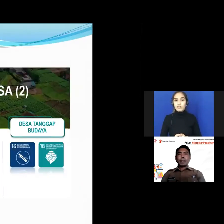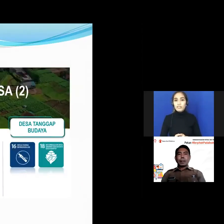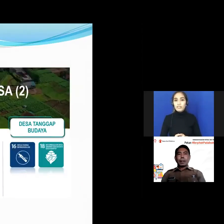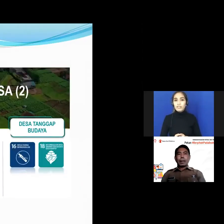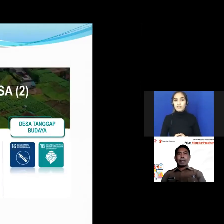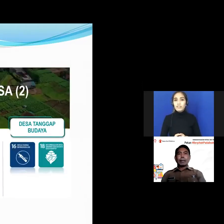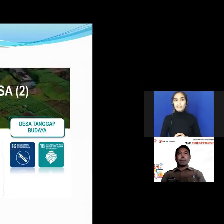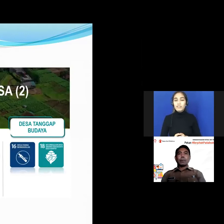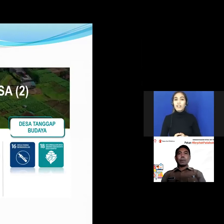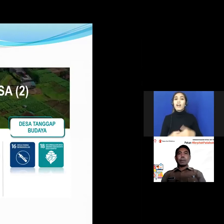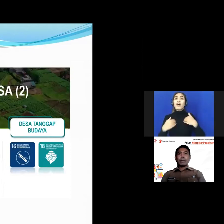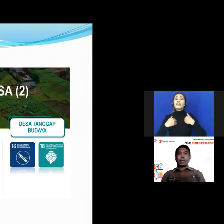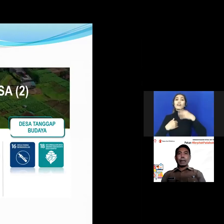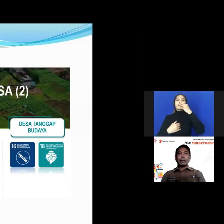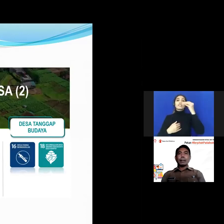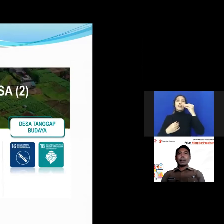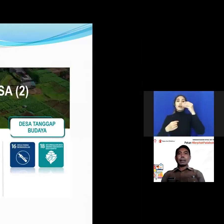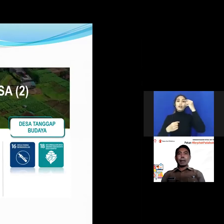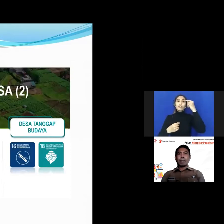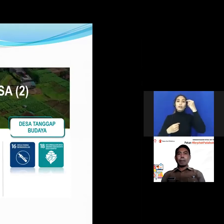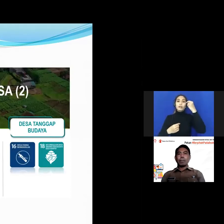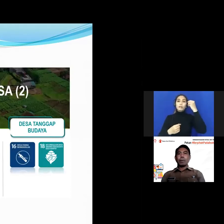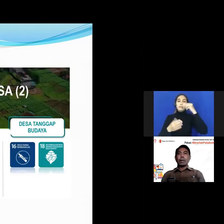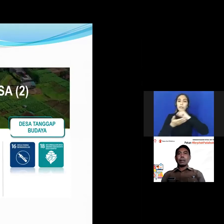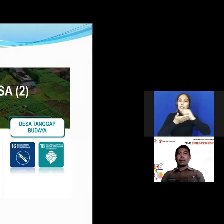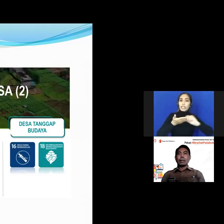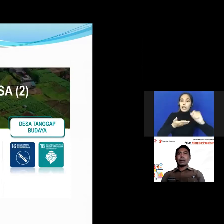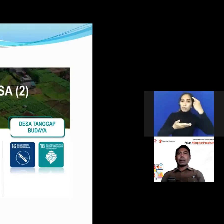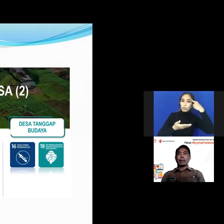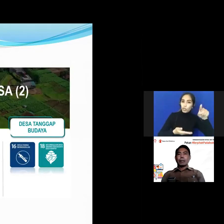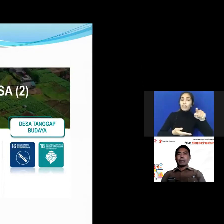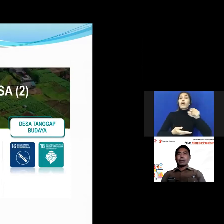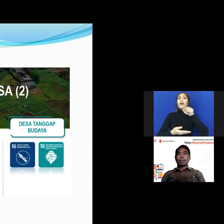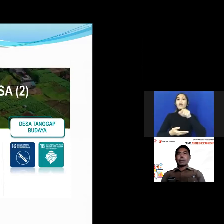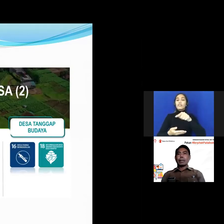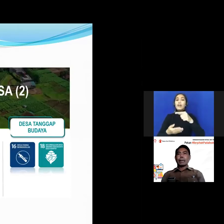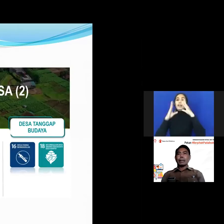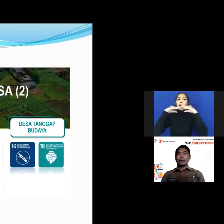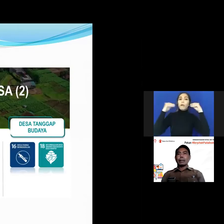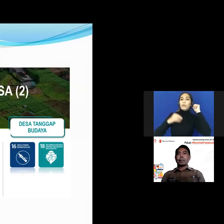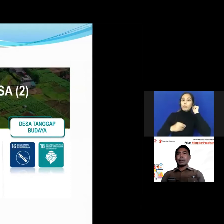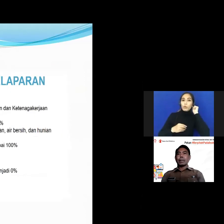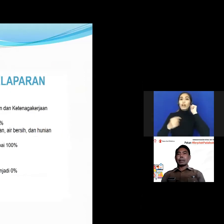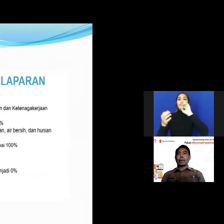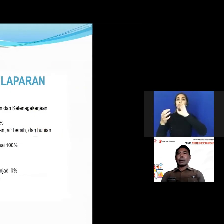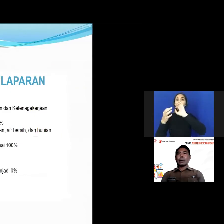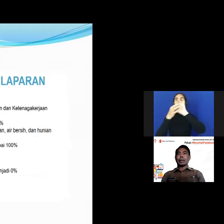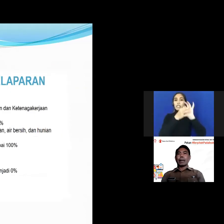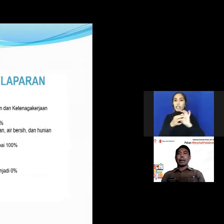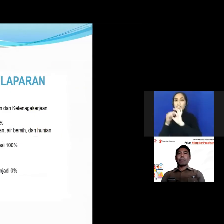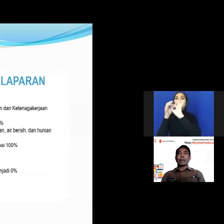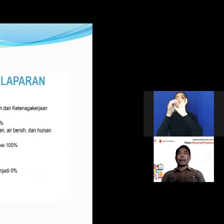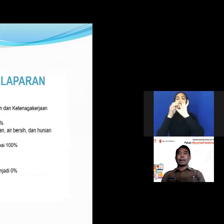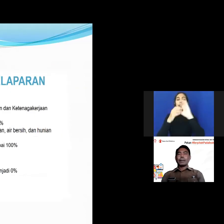ada desa peduli pendidikan desa ramah perempuan desa berjejaring kemudian desa